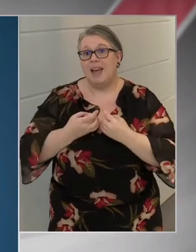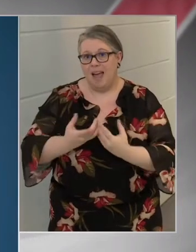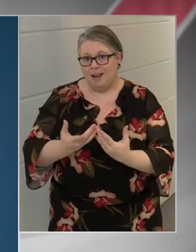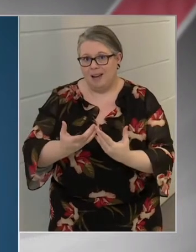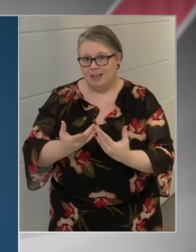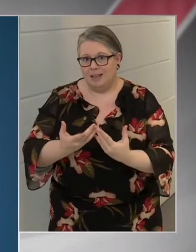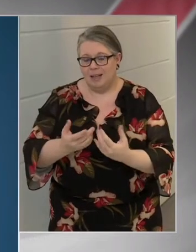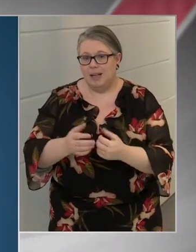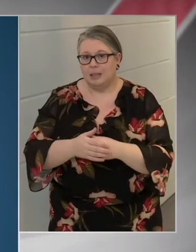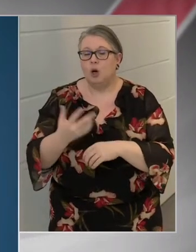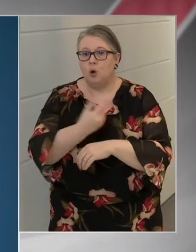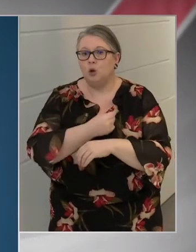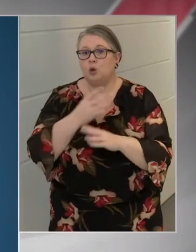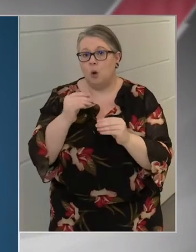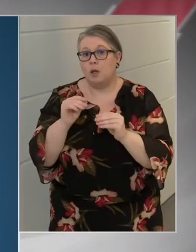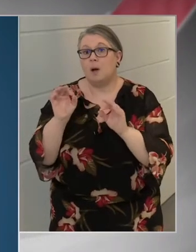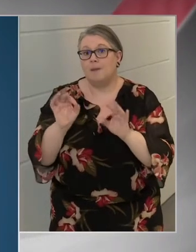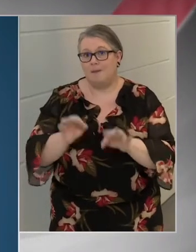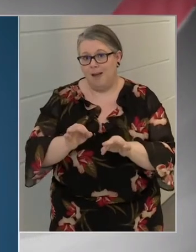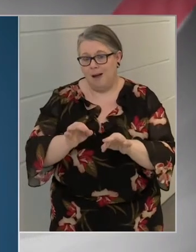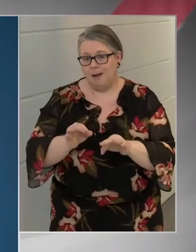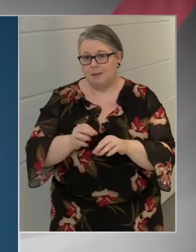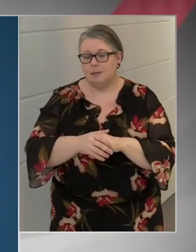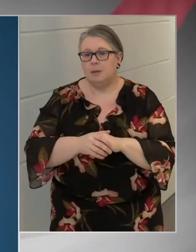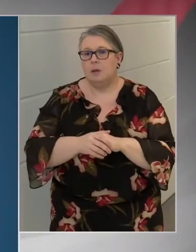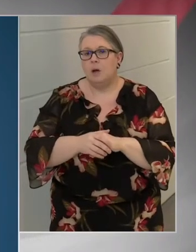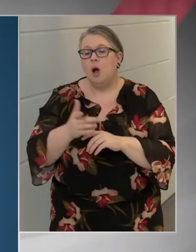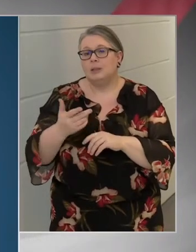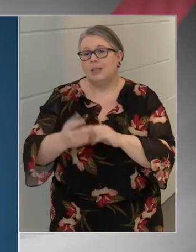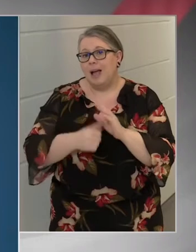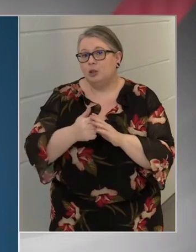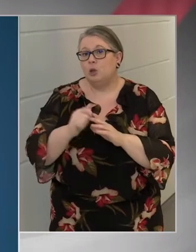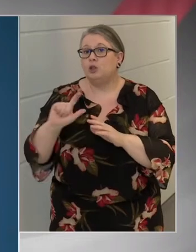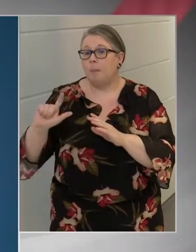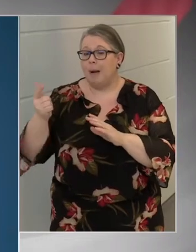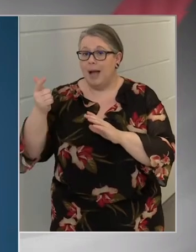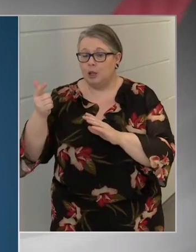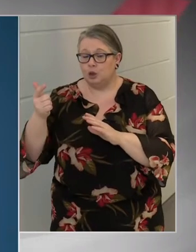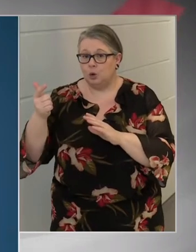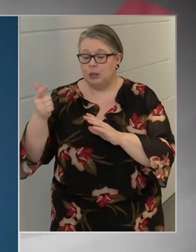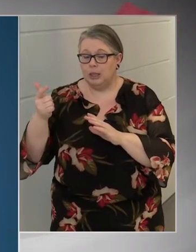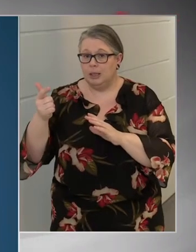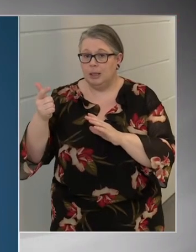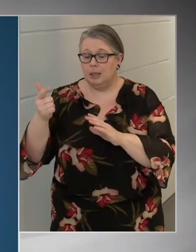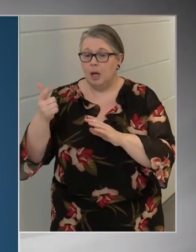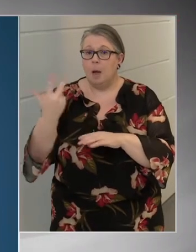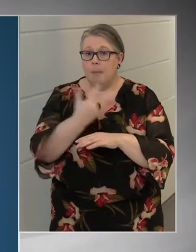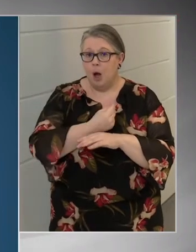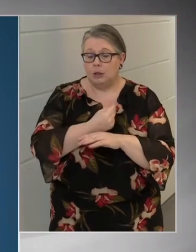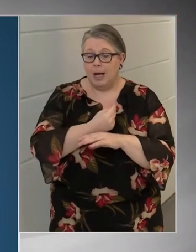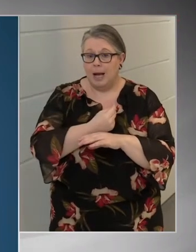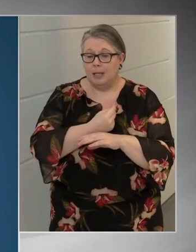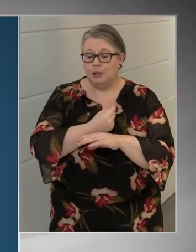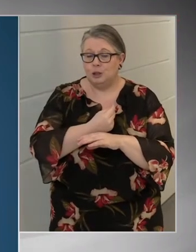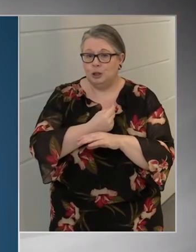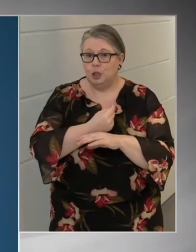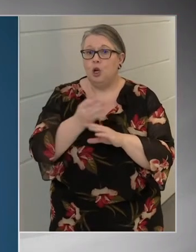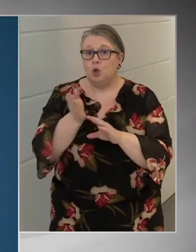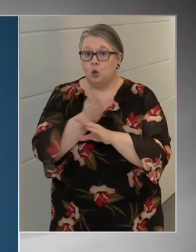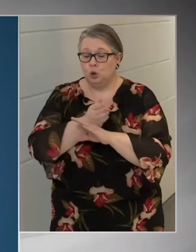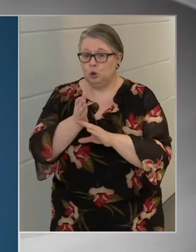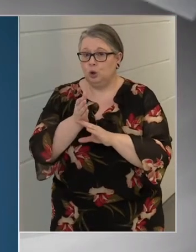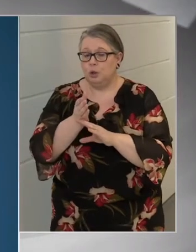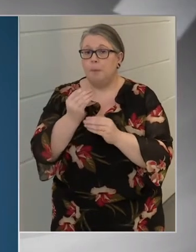az oltóanyag gyártója, hogy az első és a második oltóanyag beadás